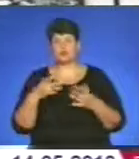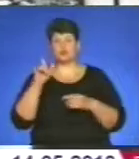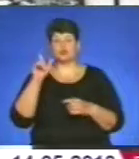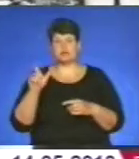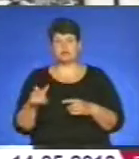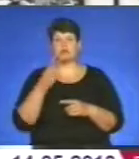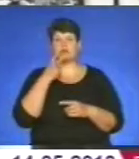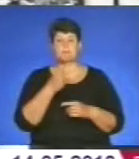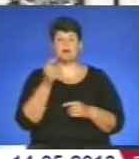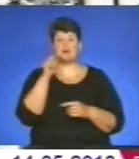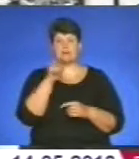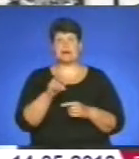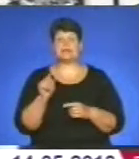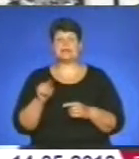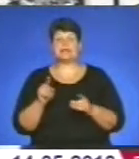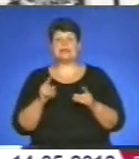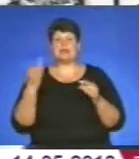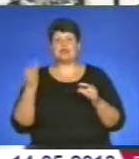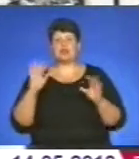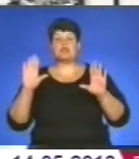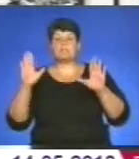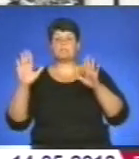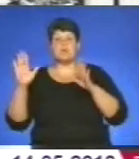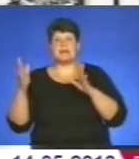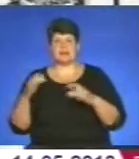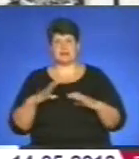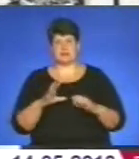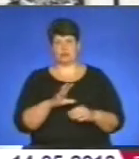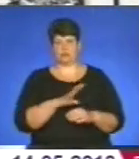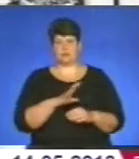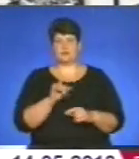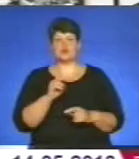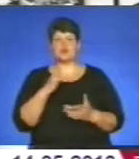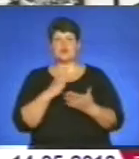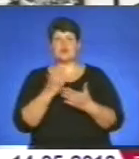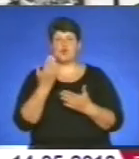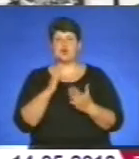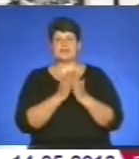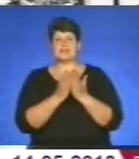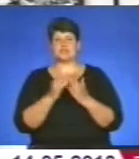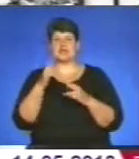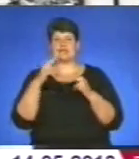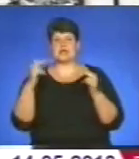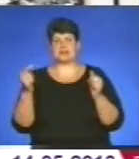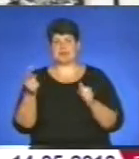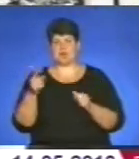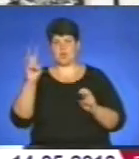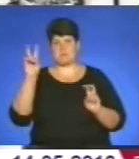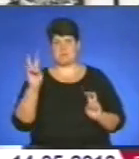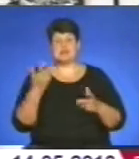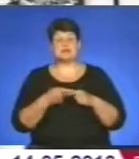і ми бачимо там і ті історичні моменти, які відбувалися, чого вартує його книжка про замки Тернопілля. Тобто це